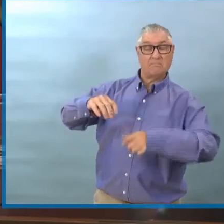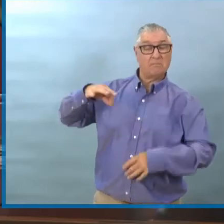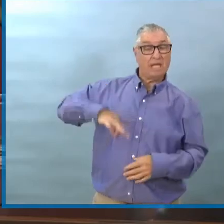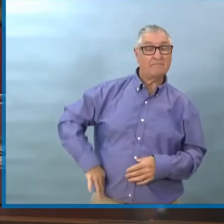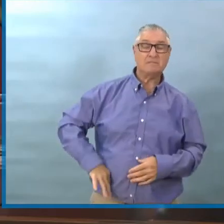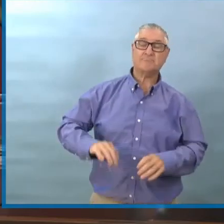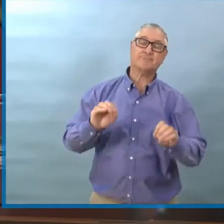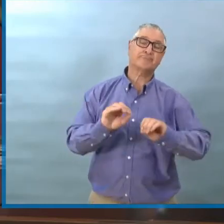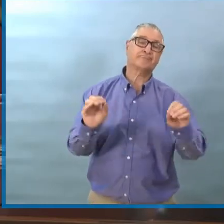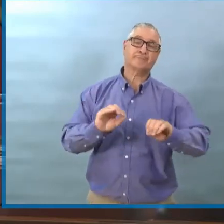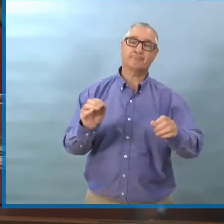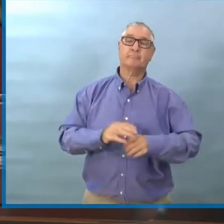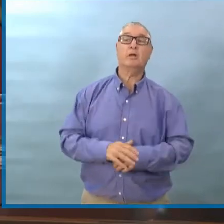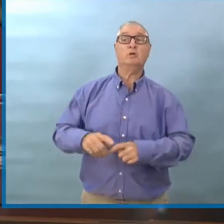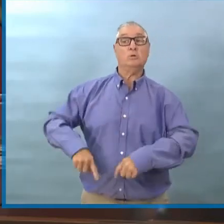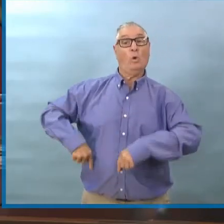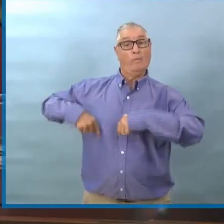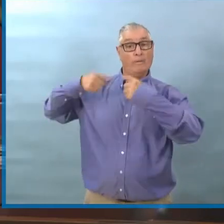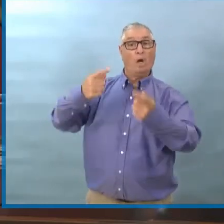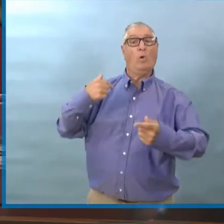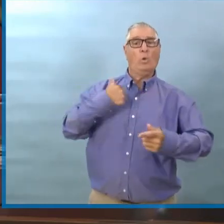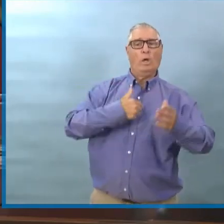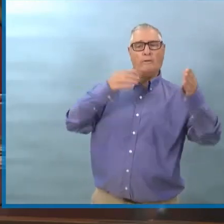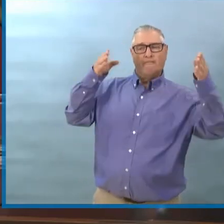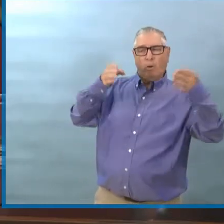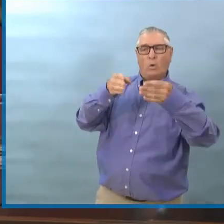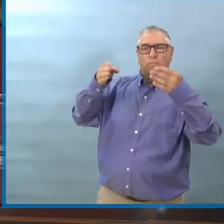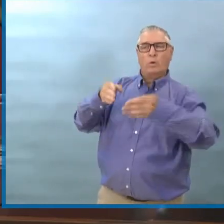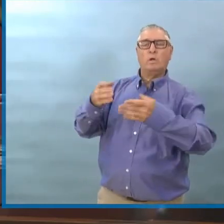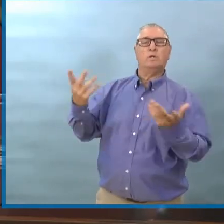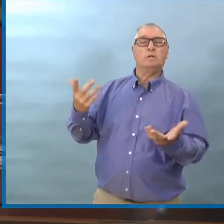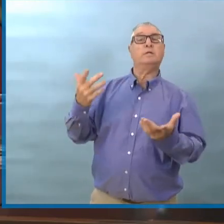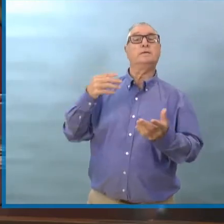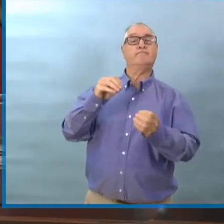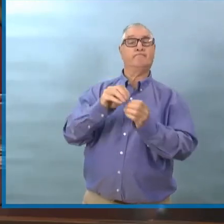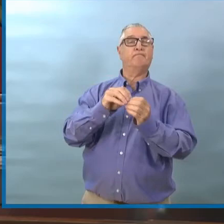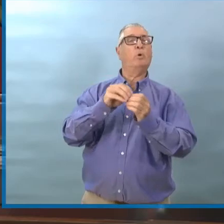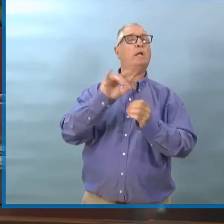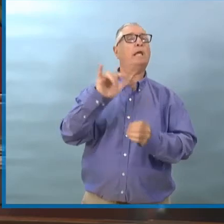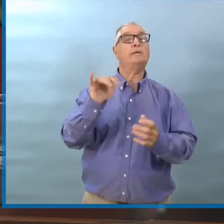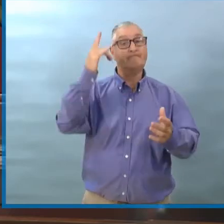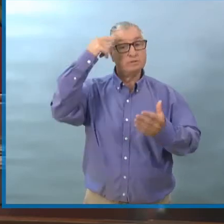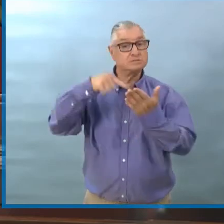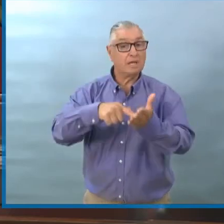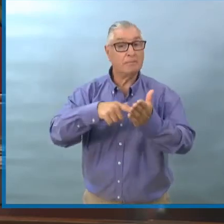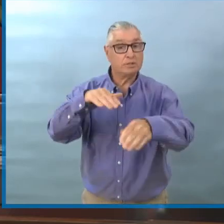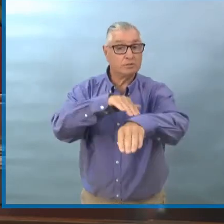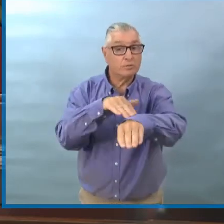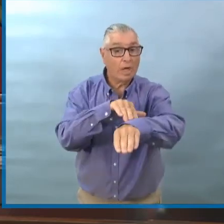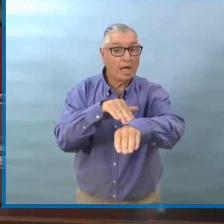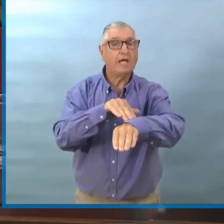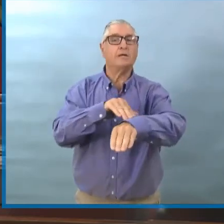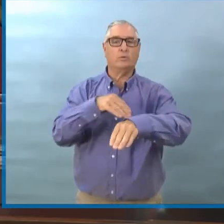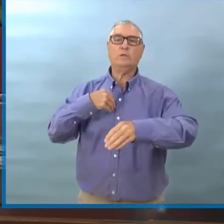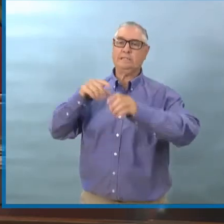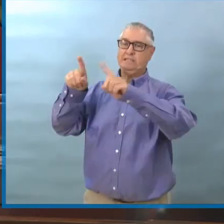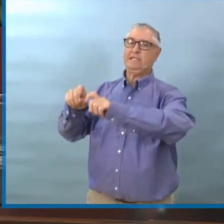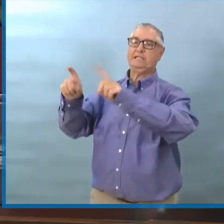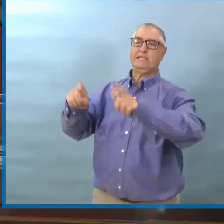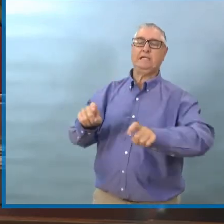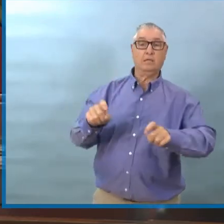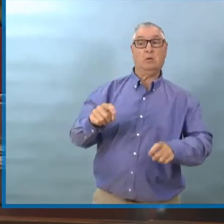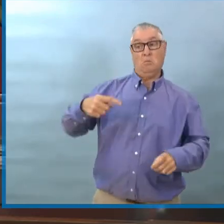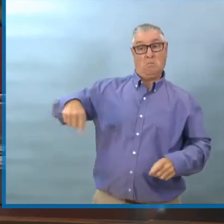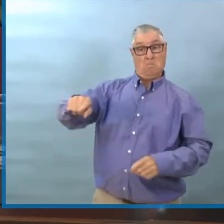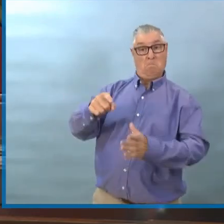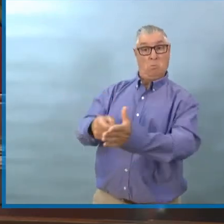On cible les camionneurs. Mais encore, c'est volontaire. Mais parce que la valeur n'est pas élevée,